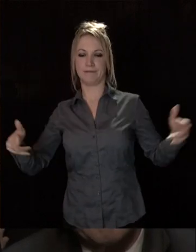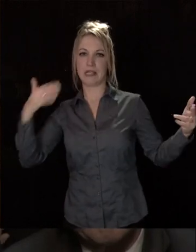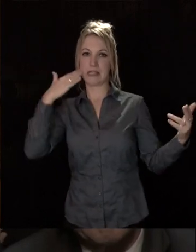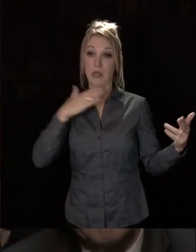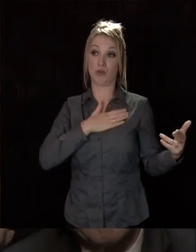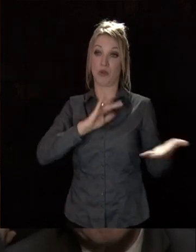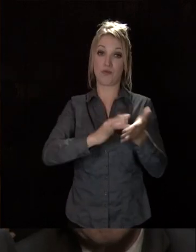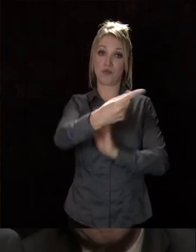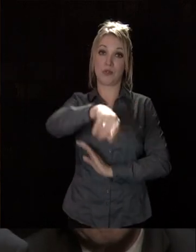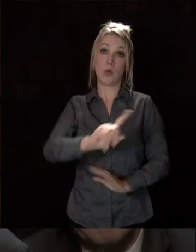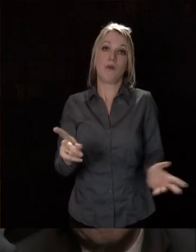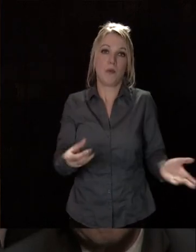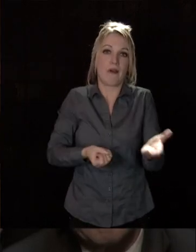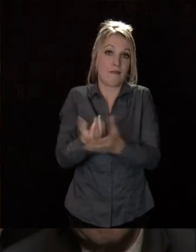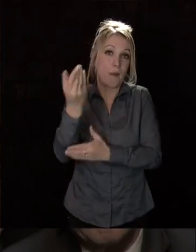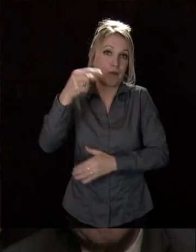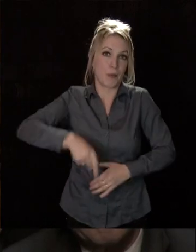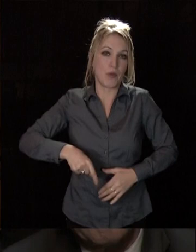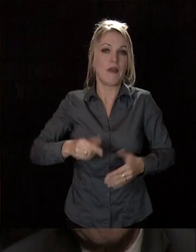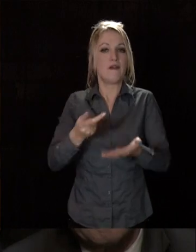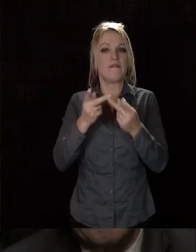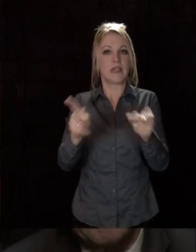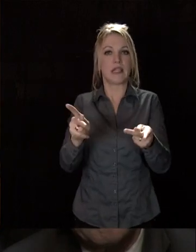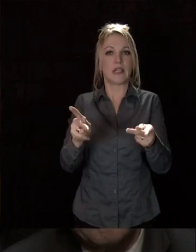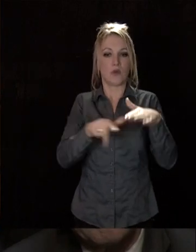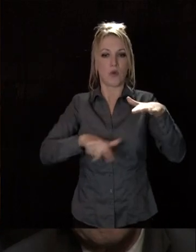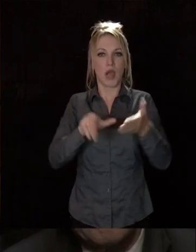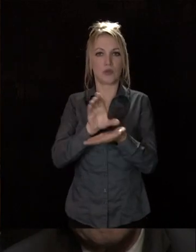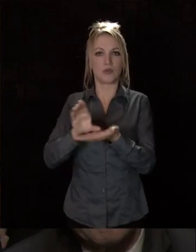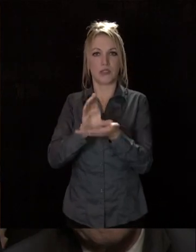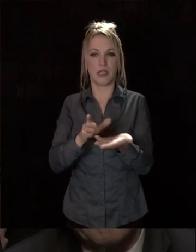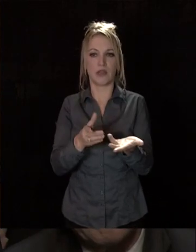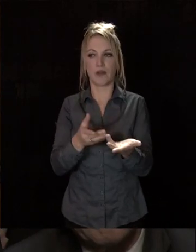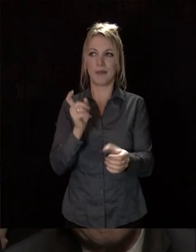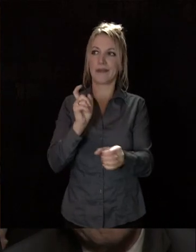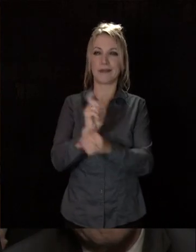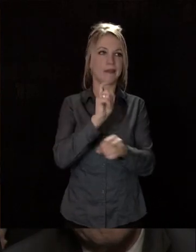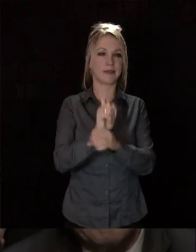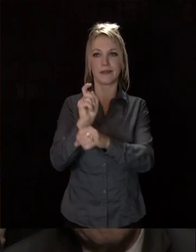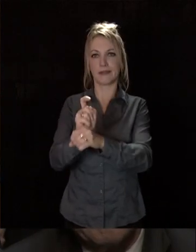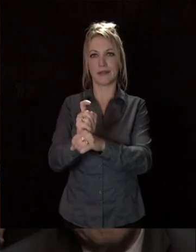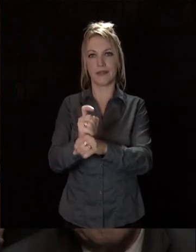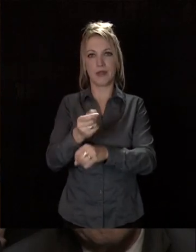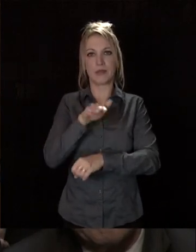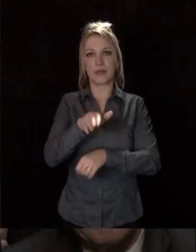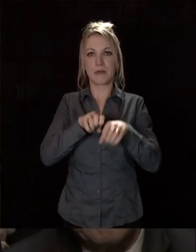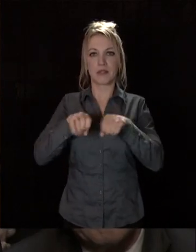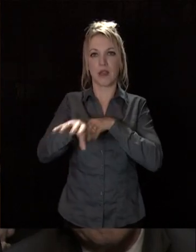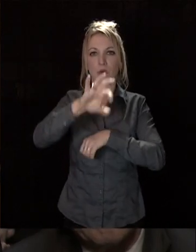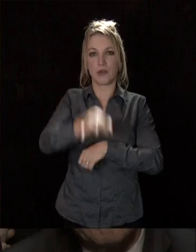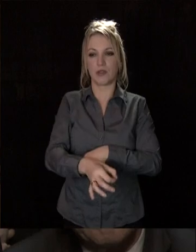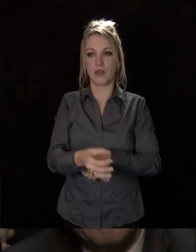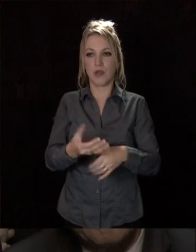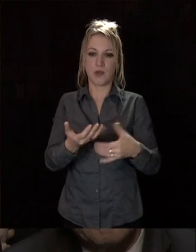pas plaisir à tout le monde, mais c'est comme ça, les collectivités locales bien souvent ont décrié et montré du doigt médiatiquement par le pouvoir central ont